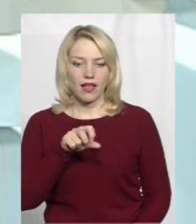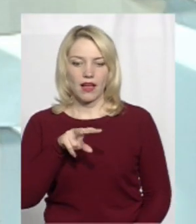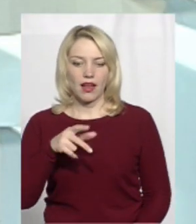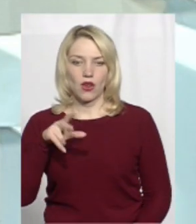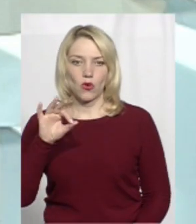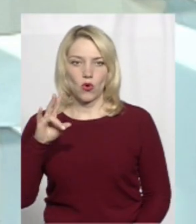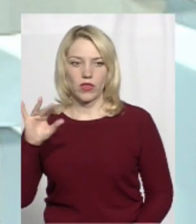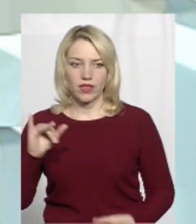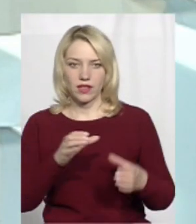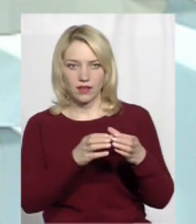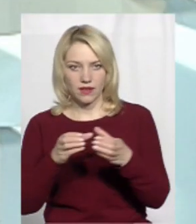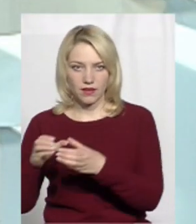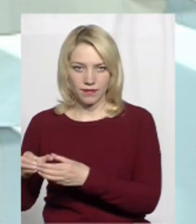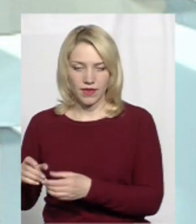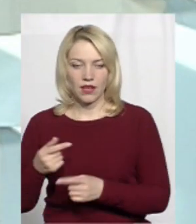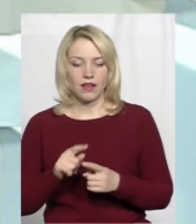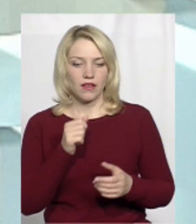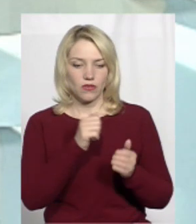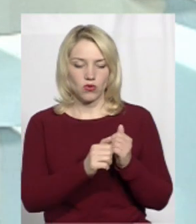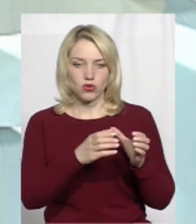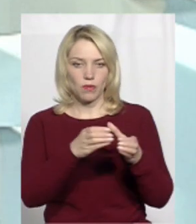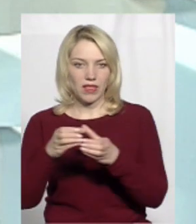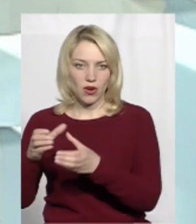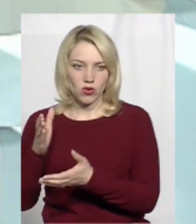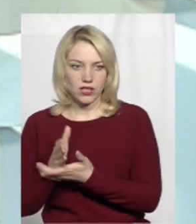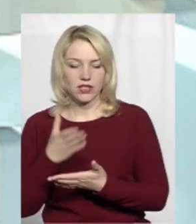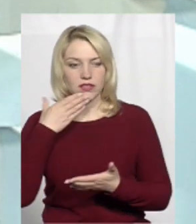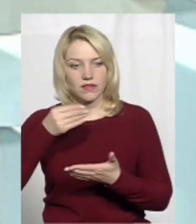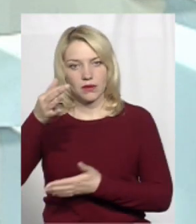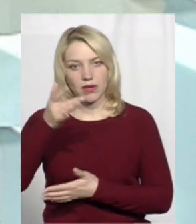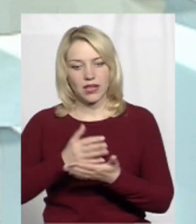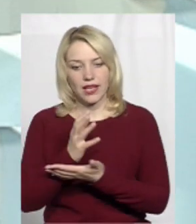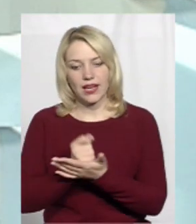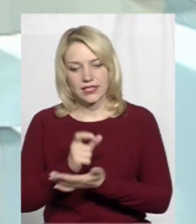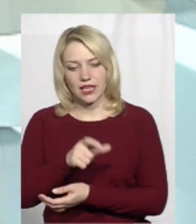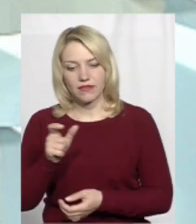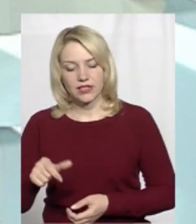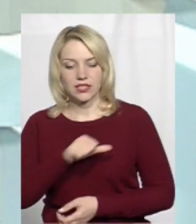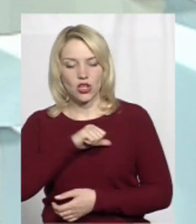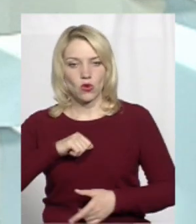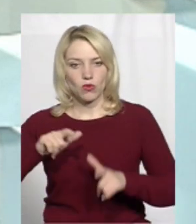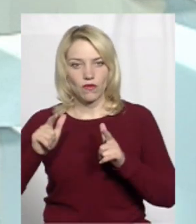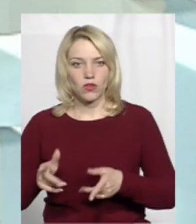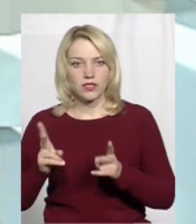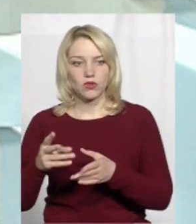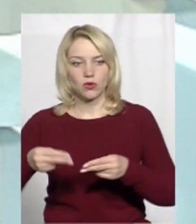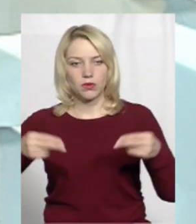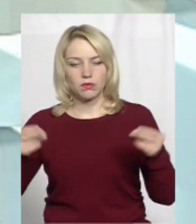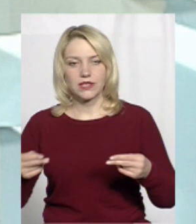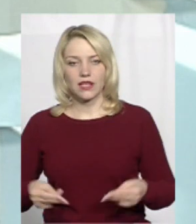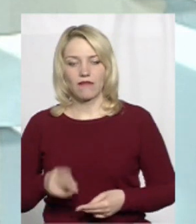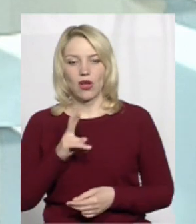І, відповідно, в кожному батальйоні є свій перелік резервістів, добровольців, які підписали